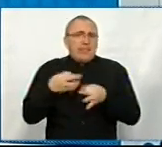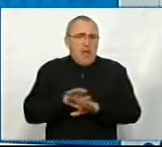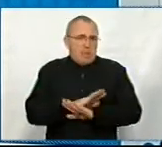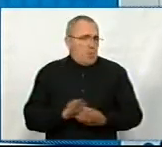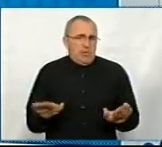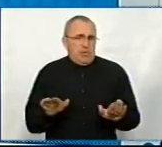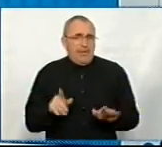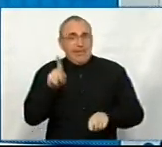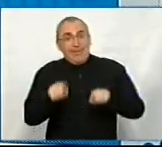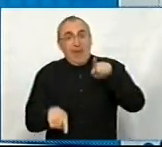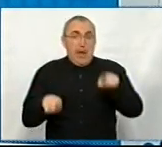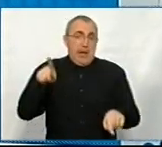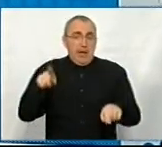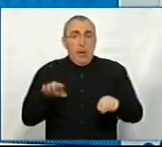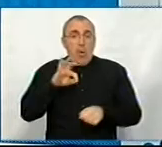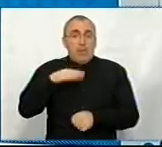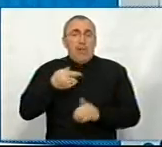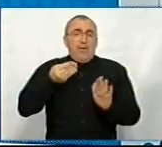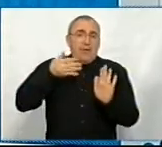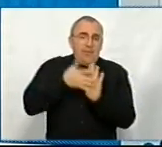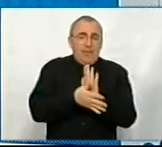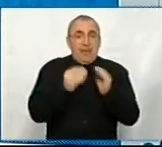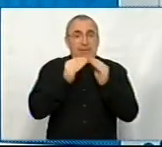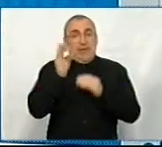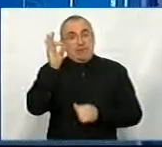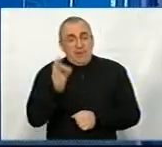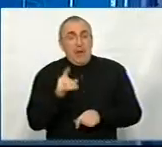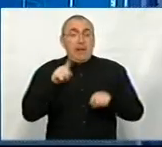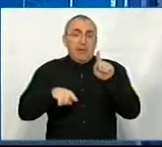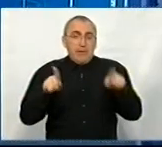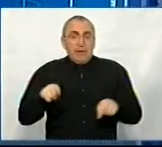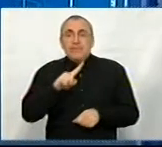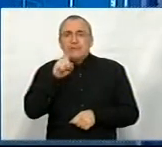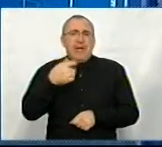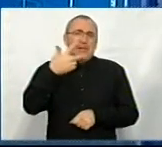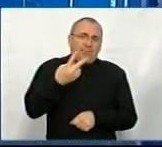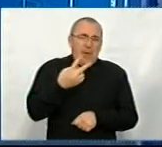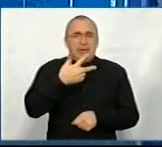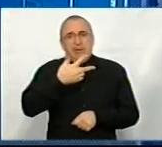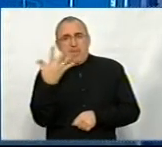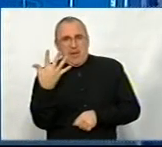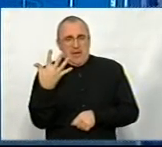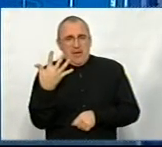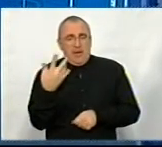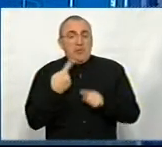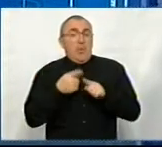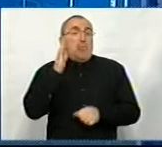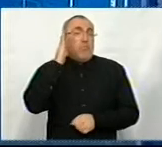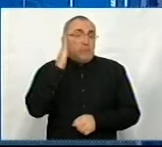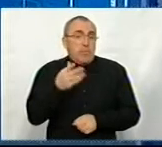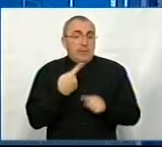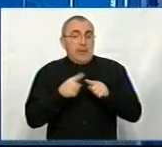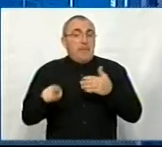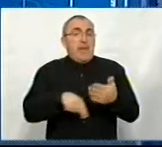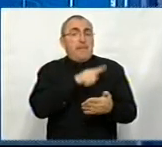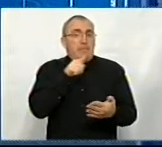ОТГ витрачають цього там 10%, а деякі – за 30%, 32%, 35%. Тому ми будемо з цими